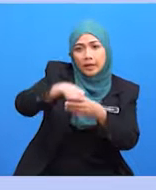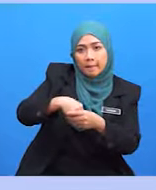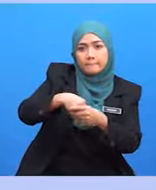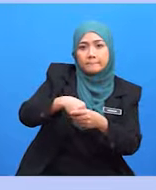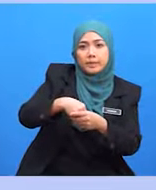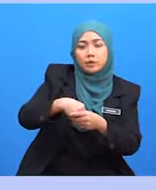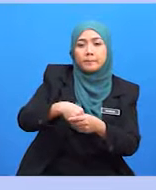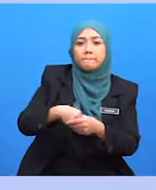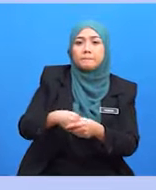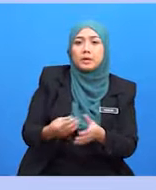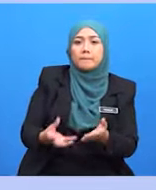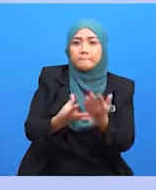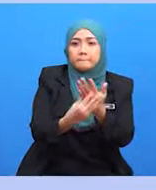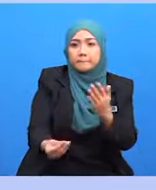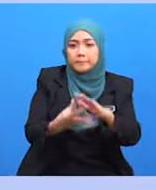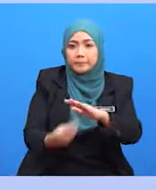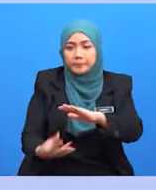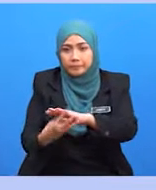dari semua aspek.